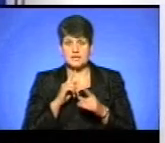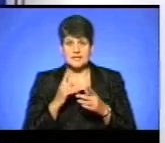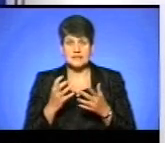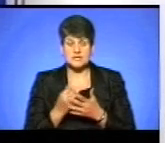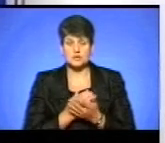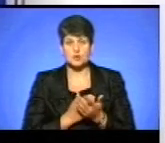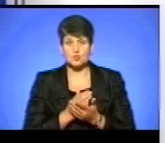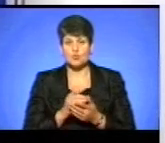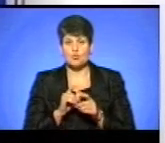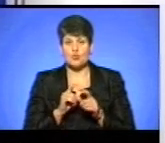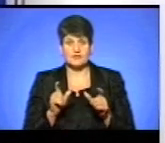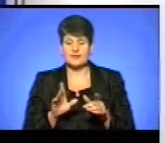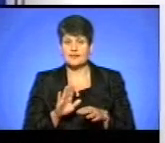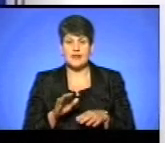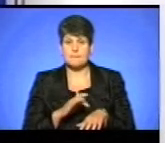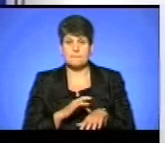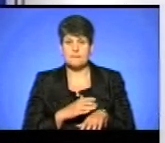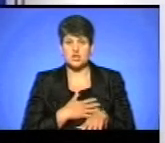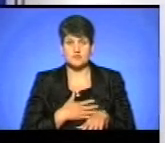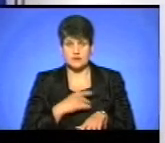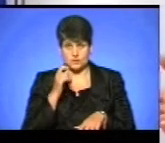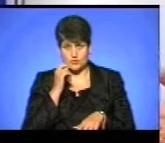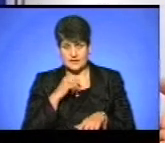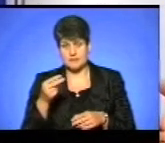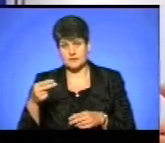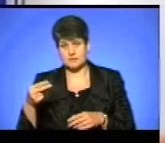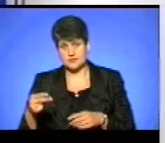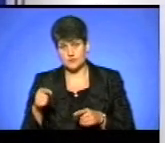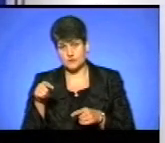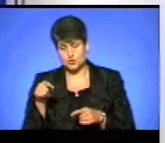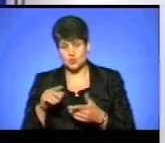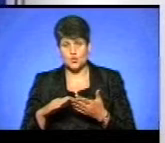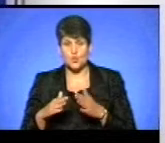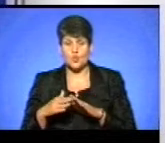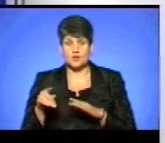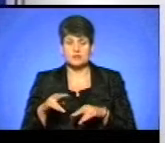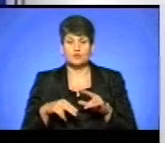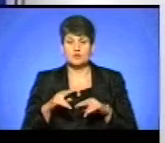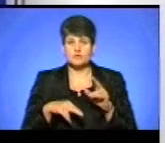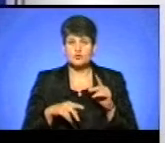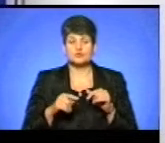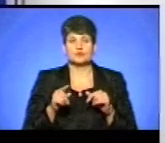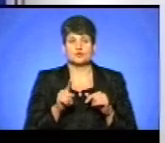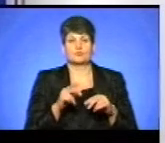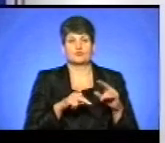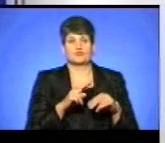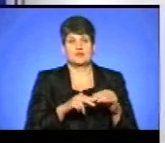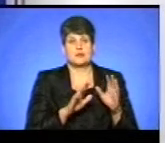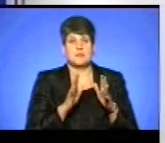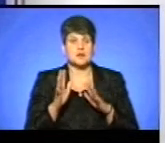чиновники, які в цей день не вболівали за всю країну, а які підписували у цю інвестиційну угоду за будівником для того, щоб забудувати парк.